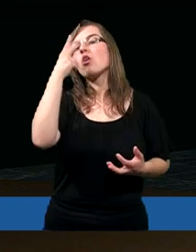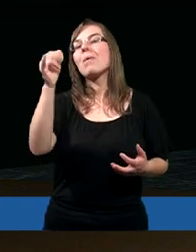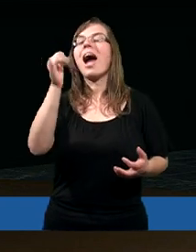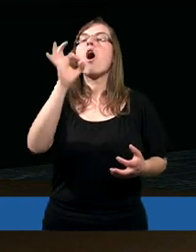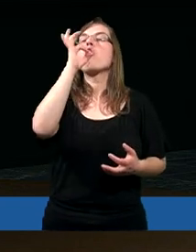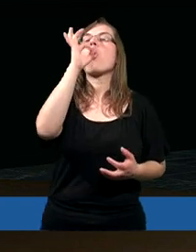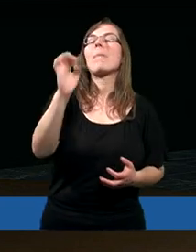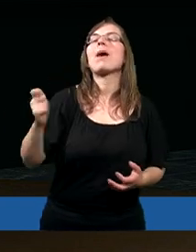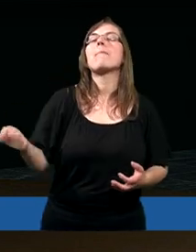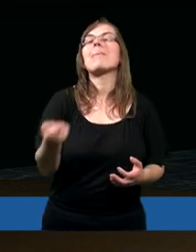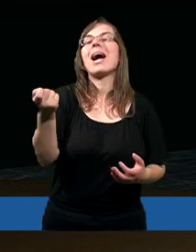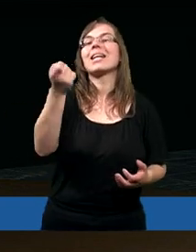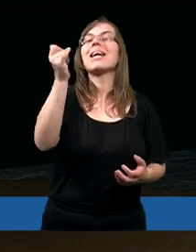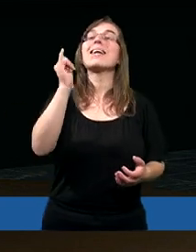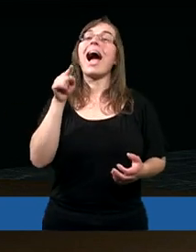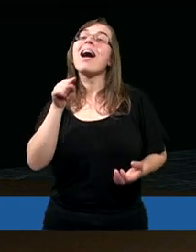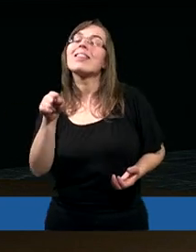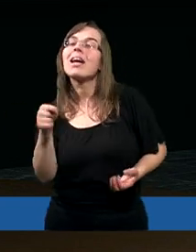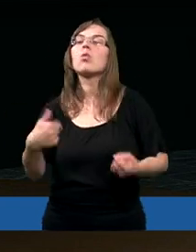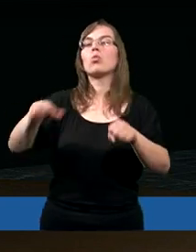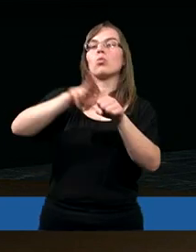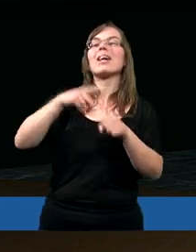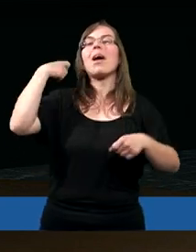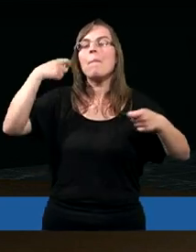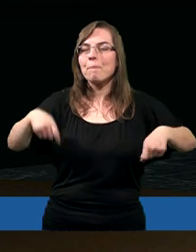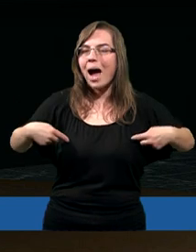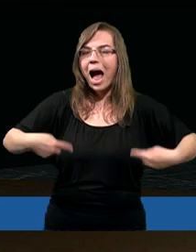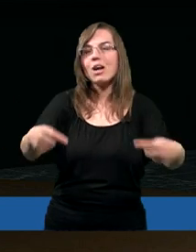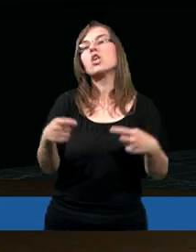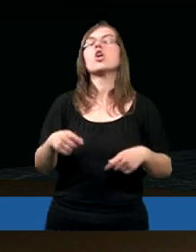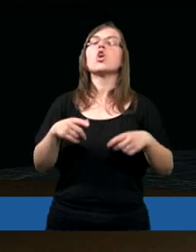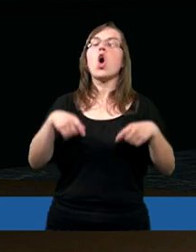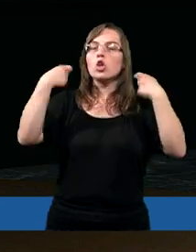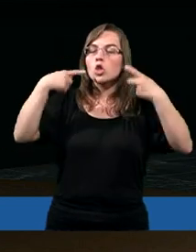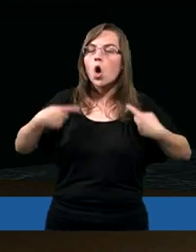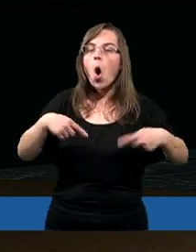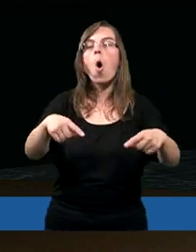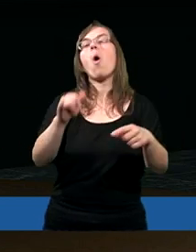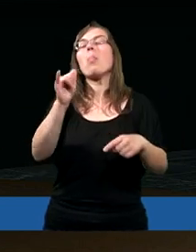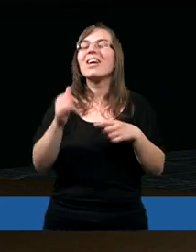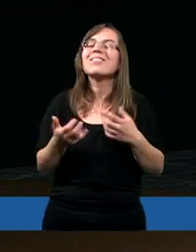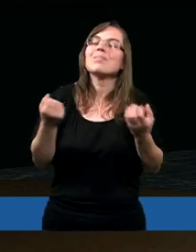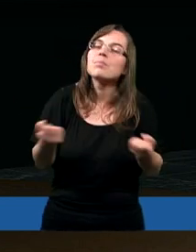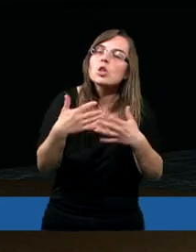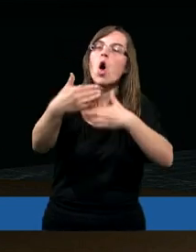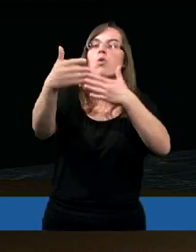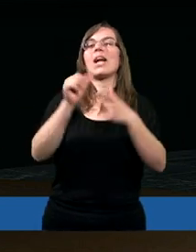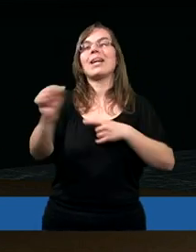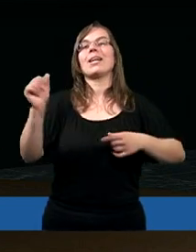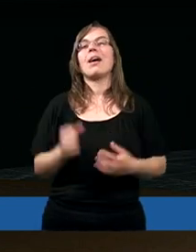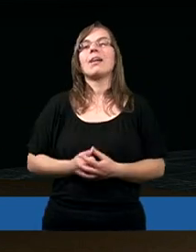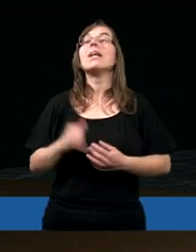dobrego pasterza. Jako tego, który pasie trzodek, co mu zostało powierzone przez Jezusa.